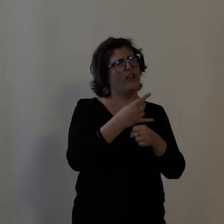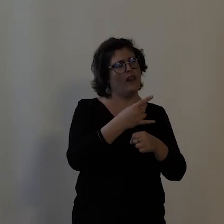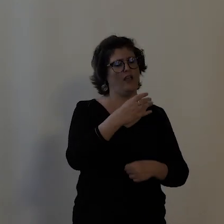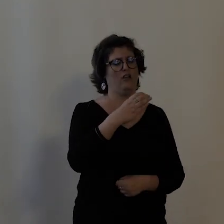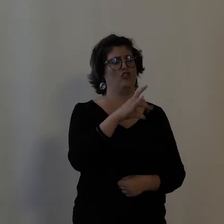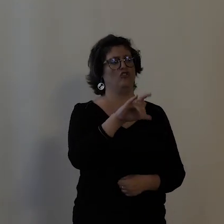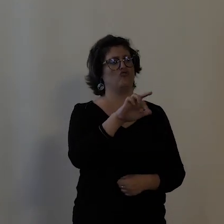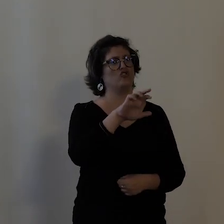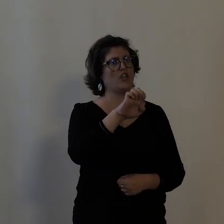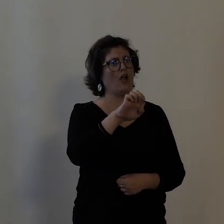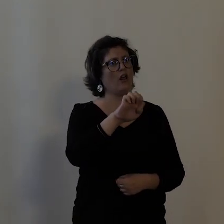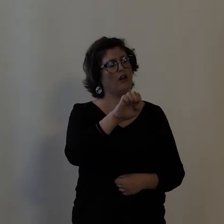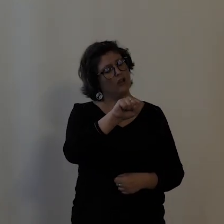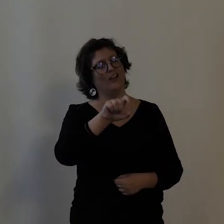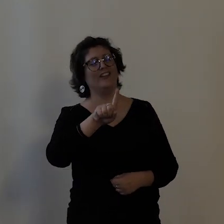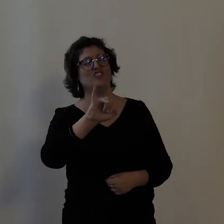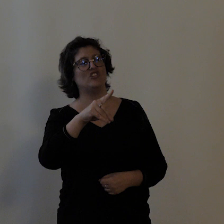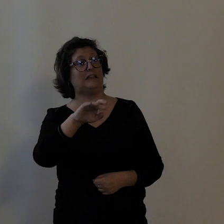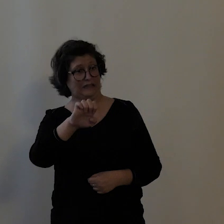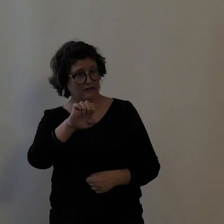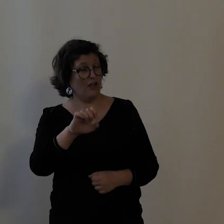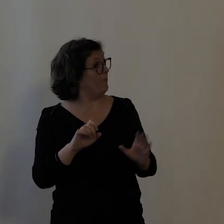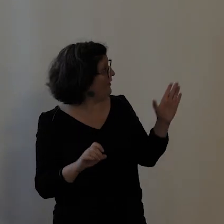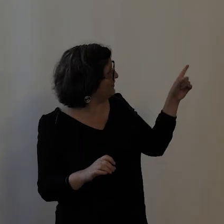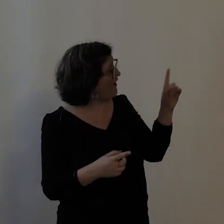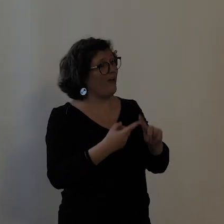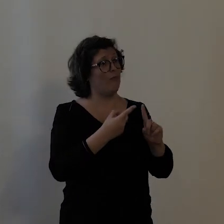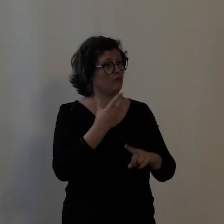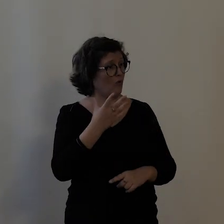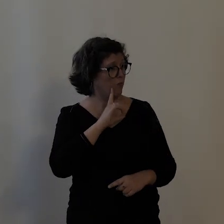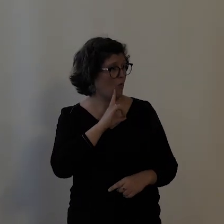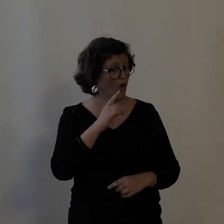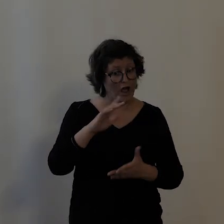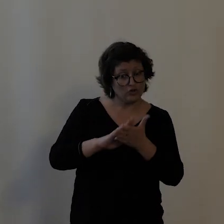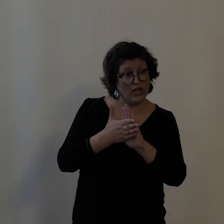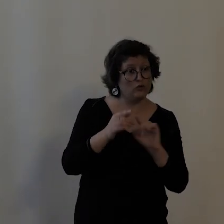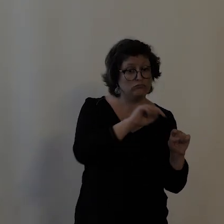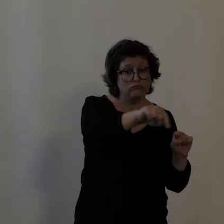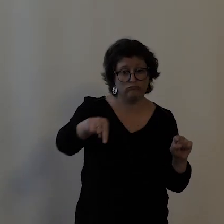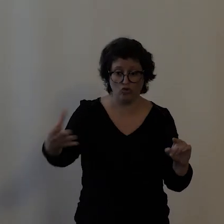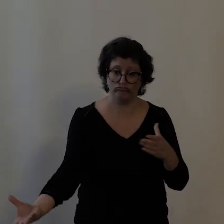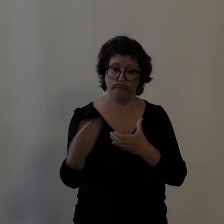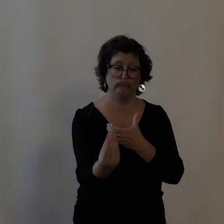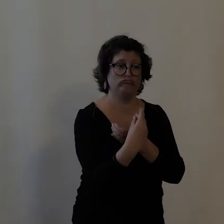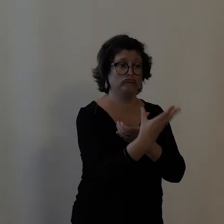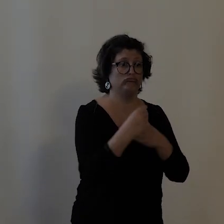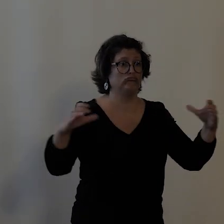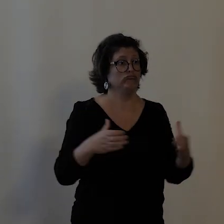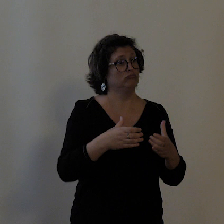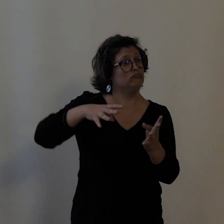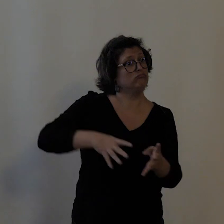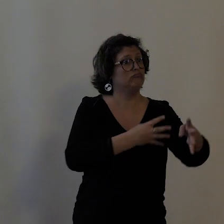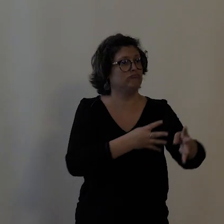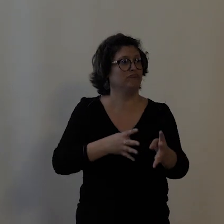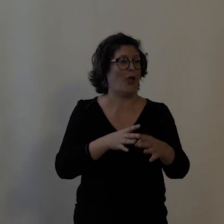c'est la participation des clubs cyclistes à ces fêtes populaires. Pour la petite histoire, pour la